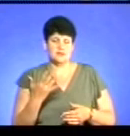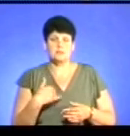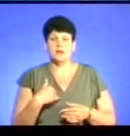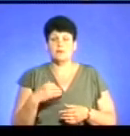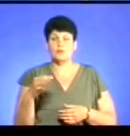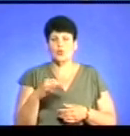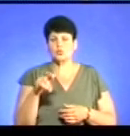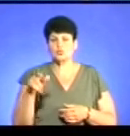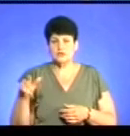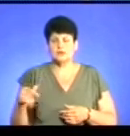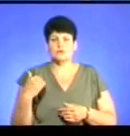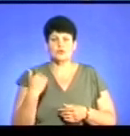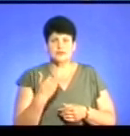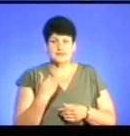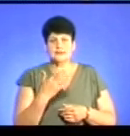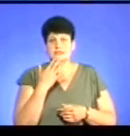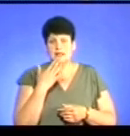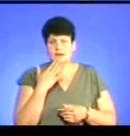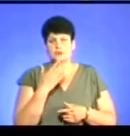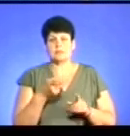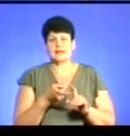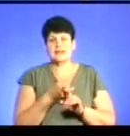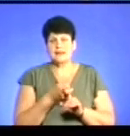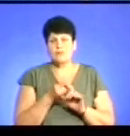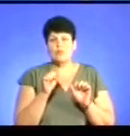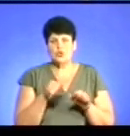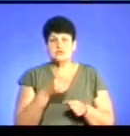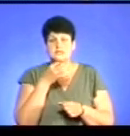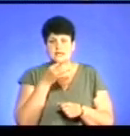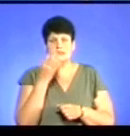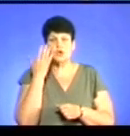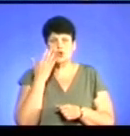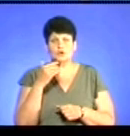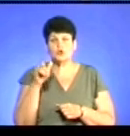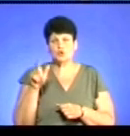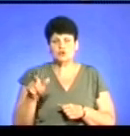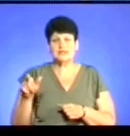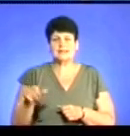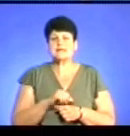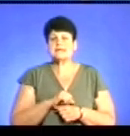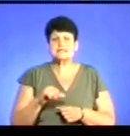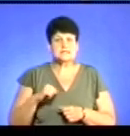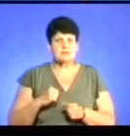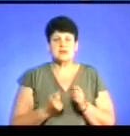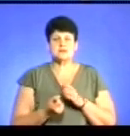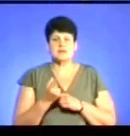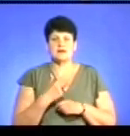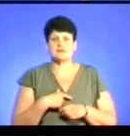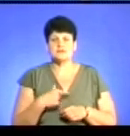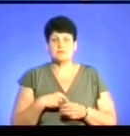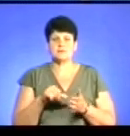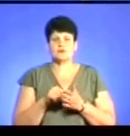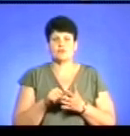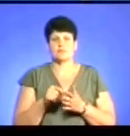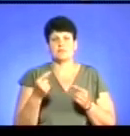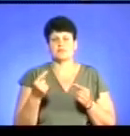стосовно її національної приналежності можемо сказати, коли людина сама заявить себе як представником певної національності,